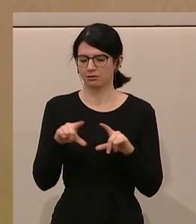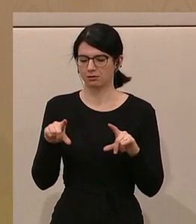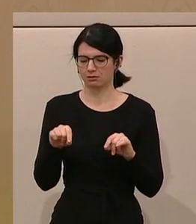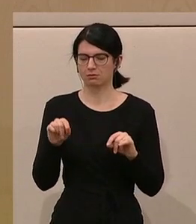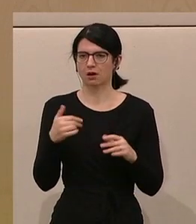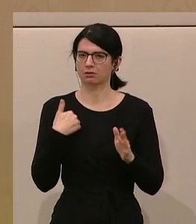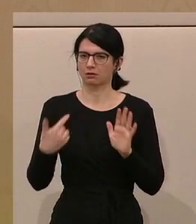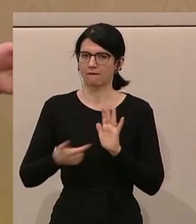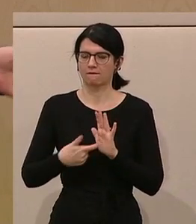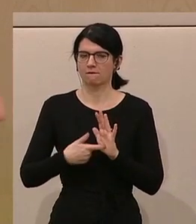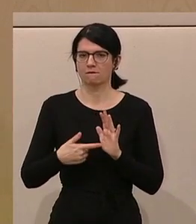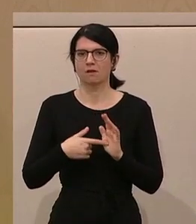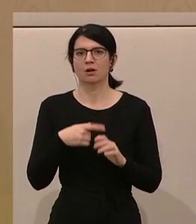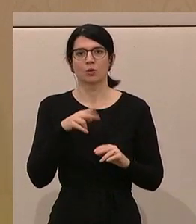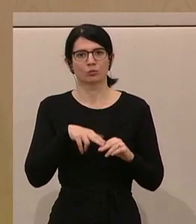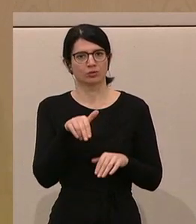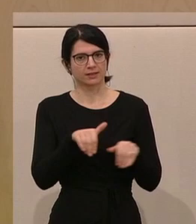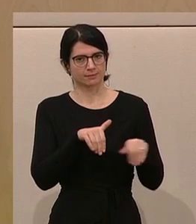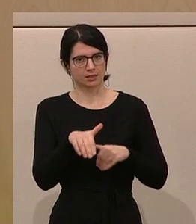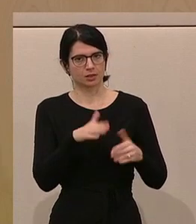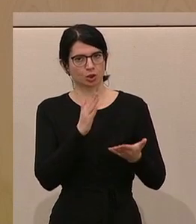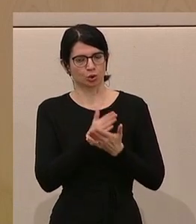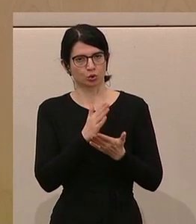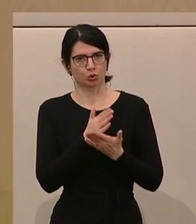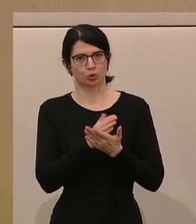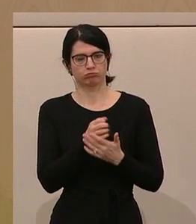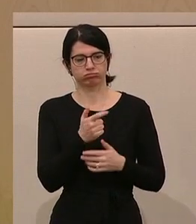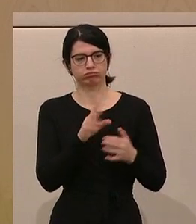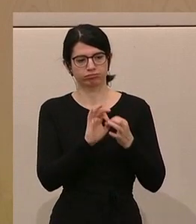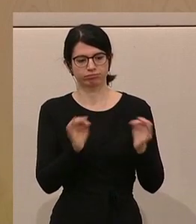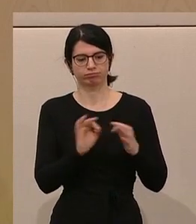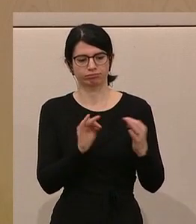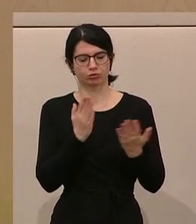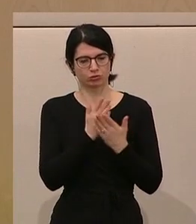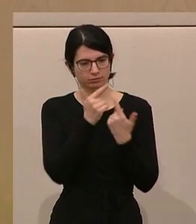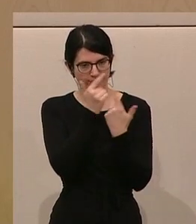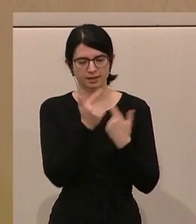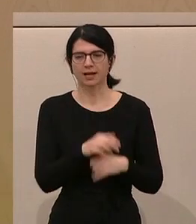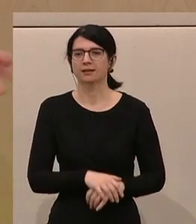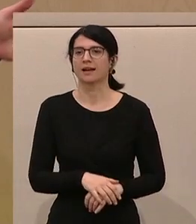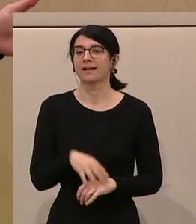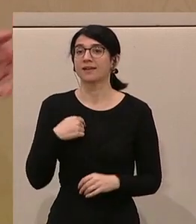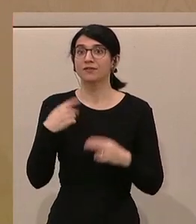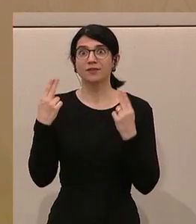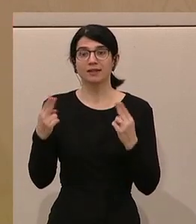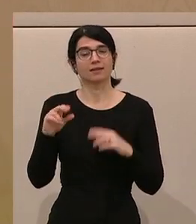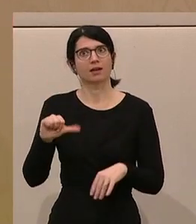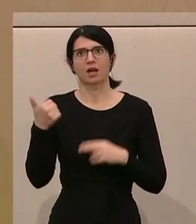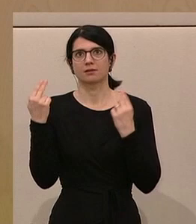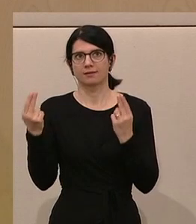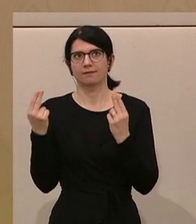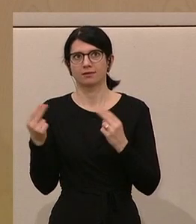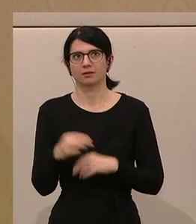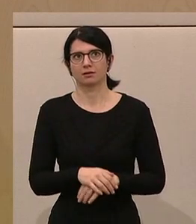Fotos eingefordert haben. Die Frau Bundesminister hat das jetzt schon in einigen Sätzen auch angesprochen. Ganz, ganz wichtig an erster Stelle